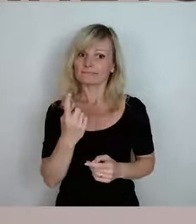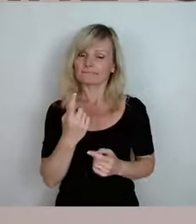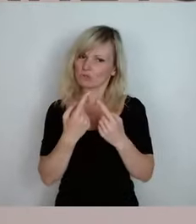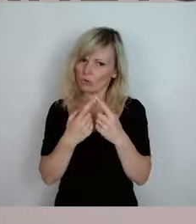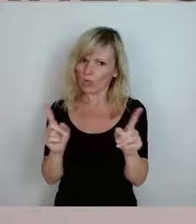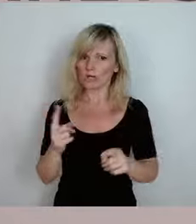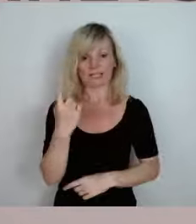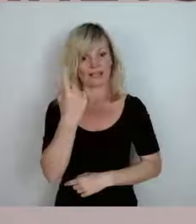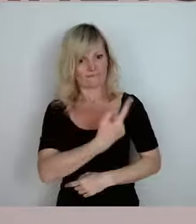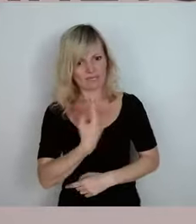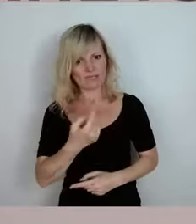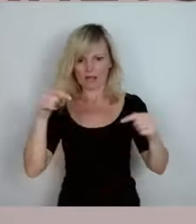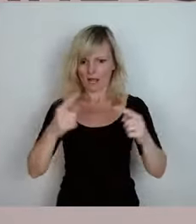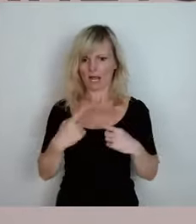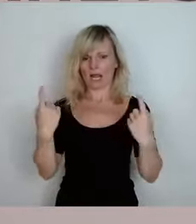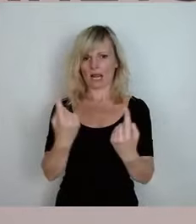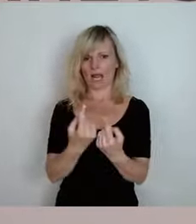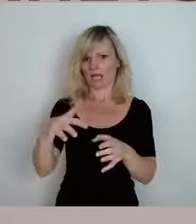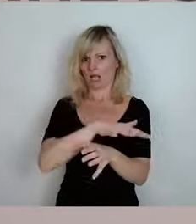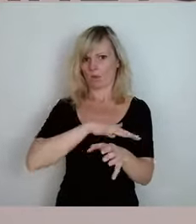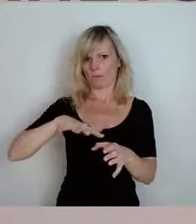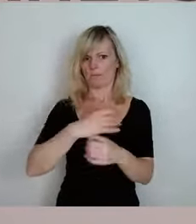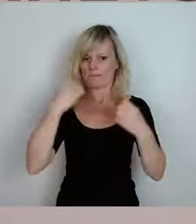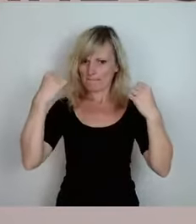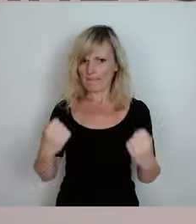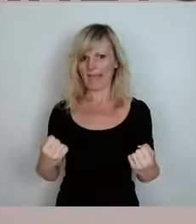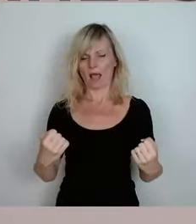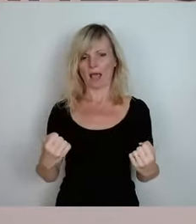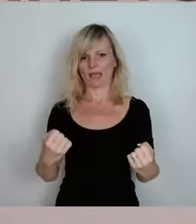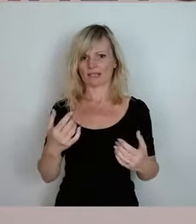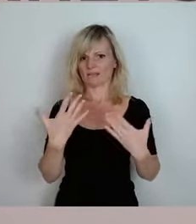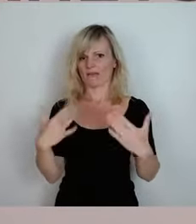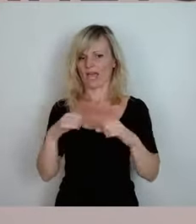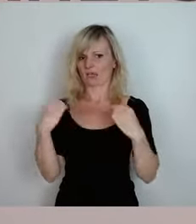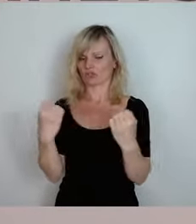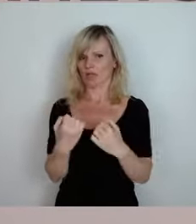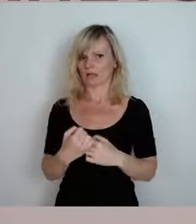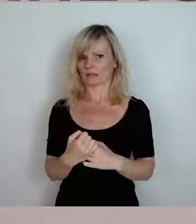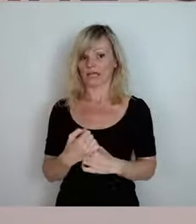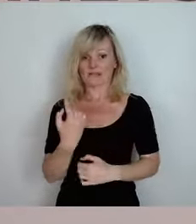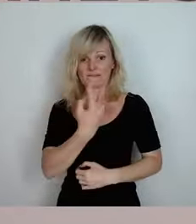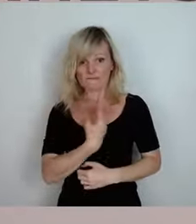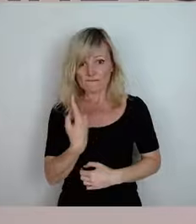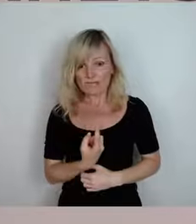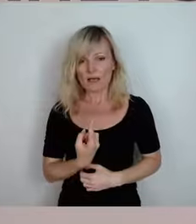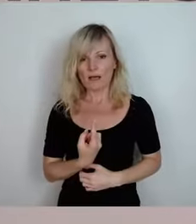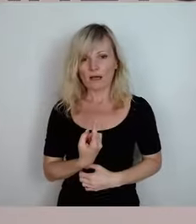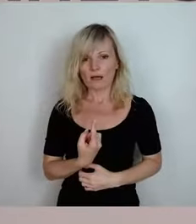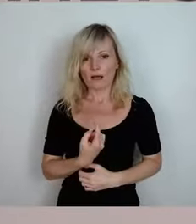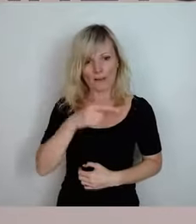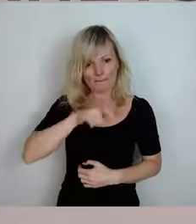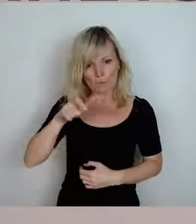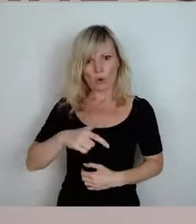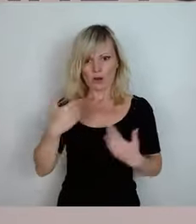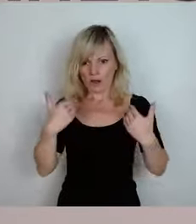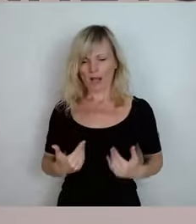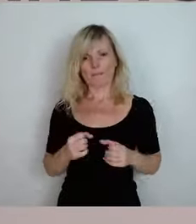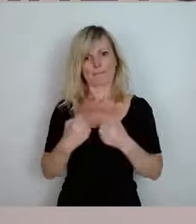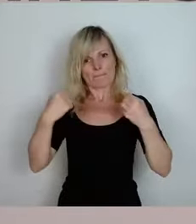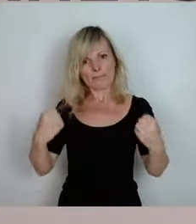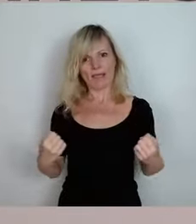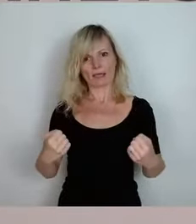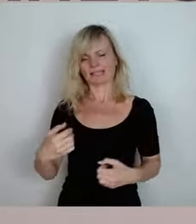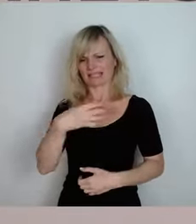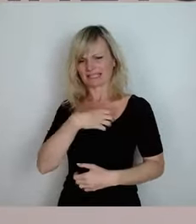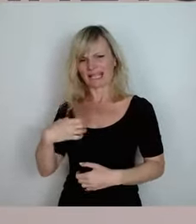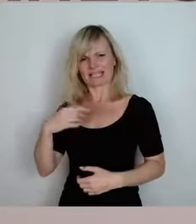Mehrheit in diesem Freistaat. Wir sind diejenigen, die die Mehrheit der Bürgerinnen und Bürger darstellen und Dresden, Leipzig, Chemnitz